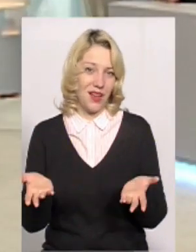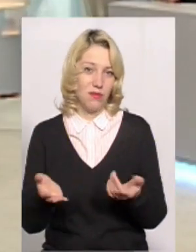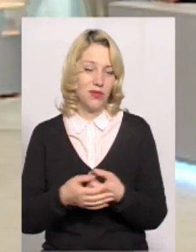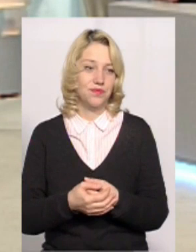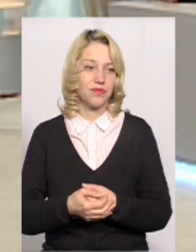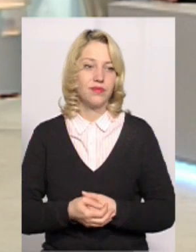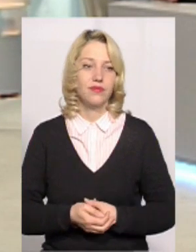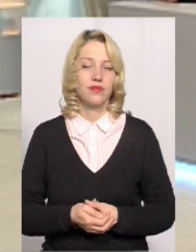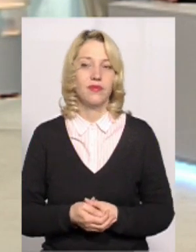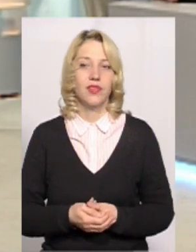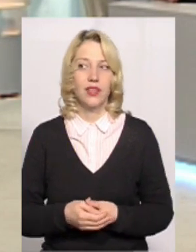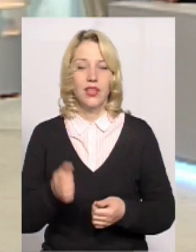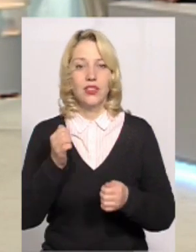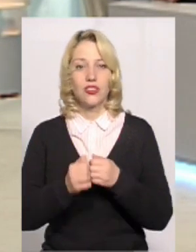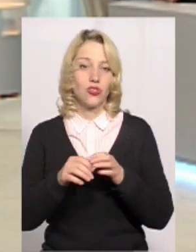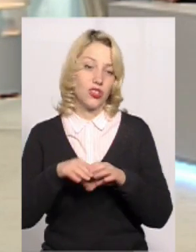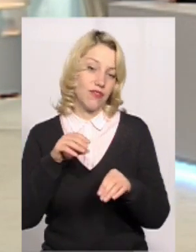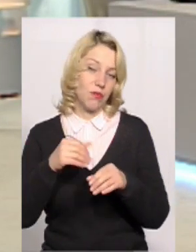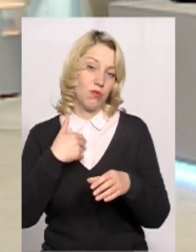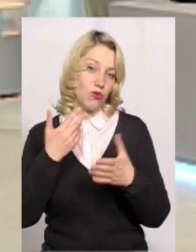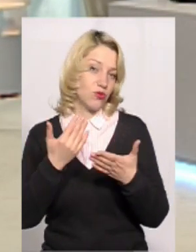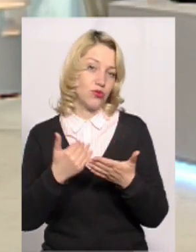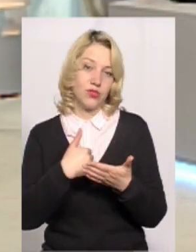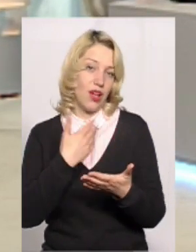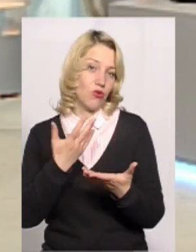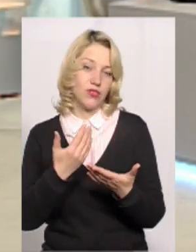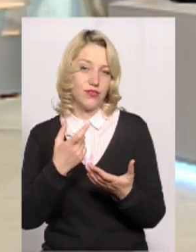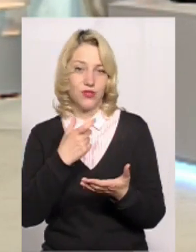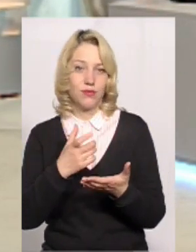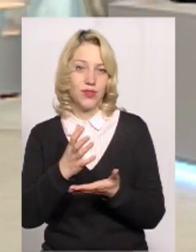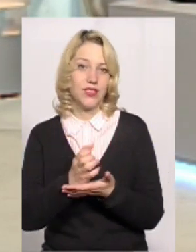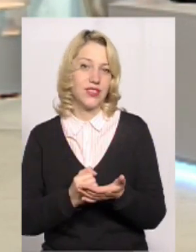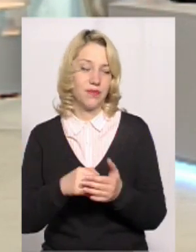своєї